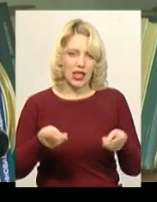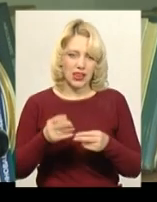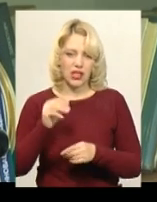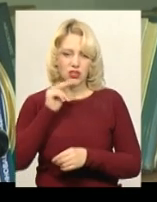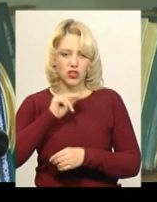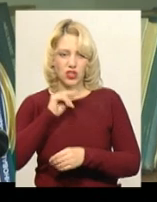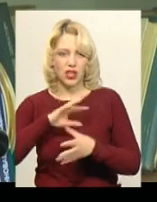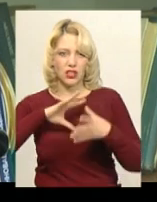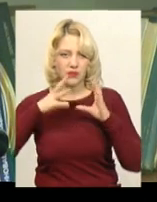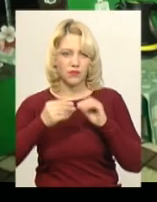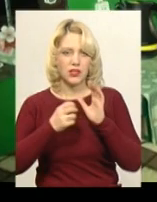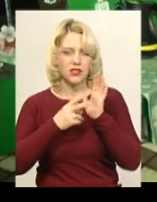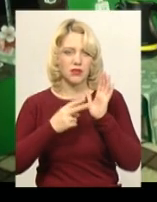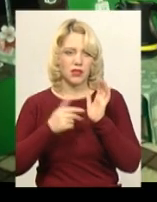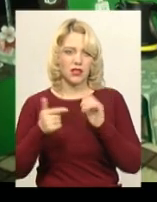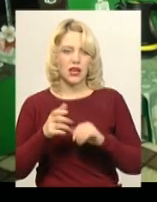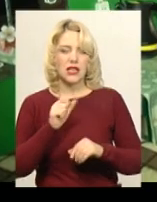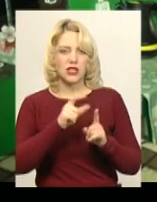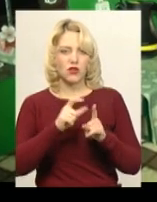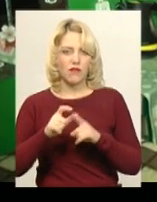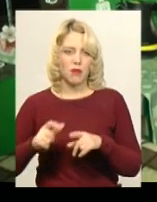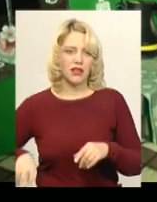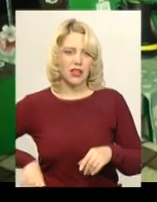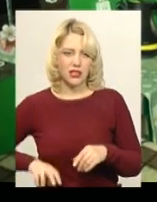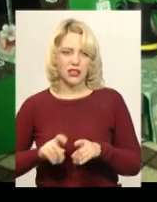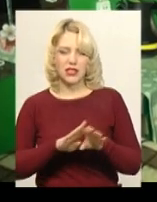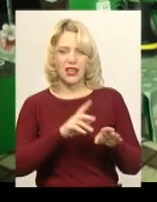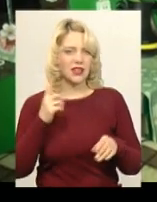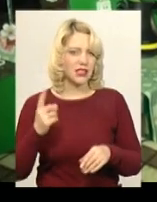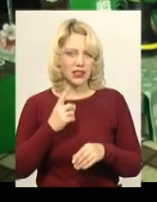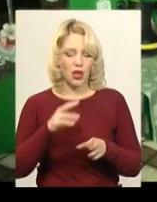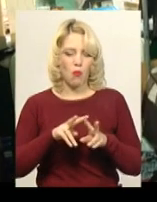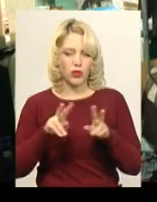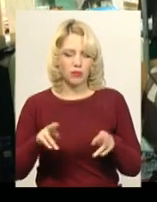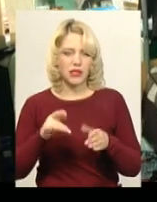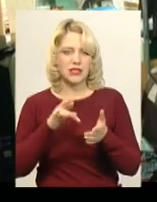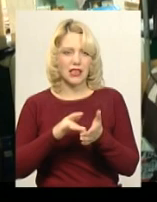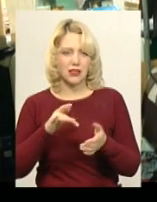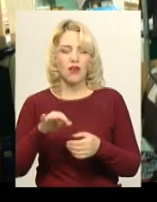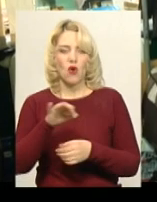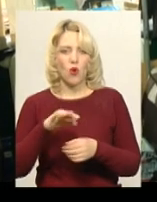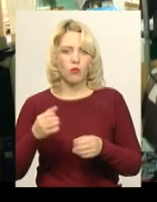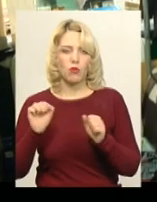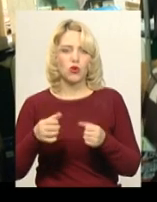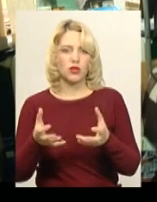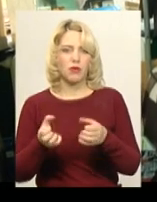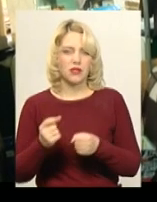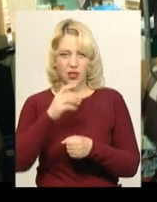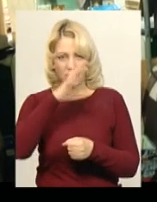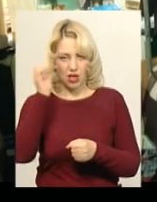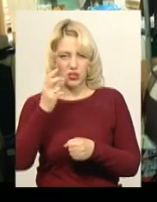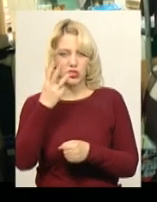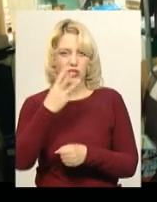коштує 17 гривень. За словами директора, єдиний подібний в області центр може прийняти на ночівлю 36 осіб без місця